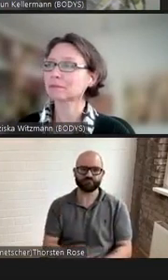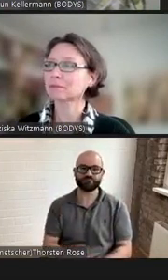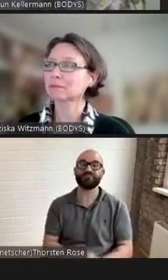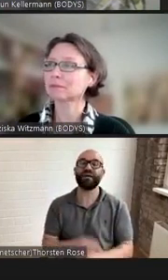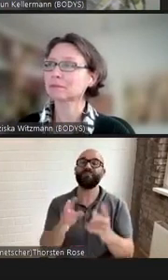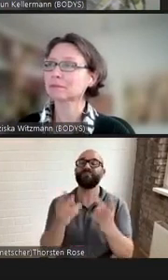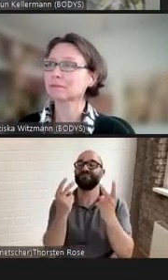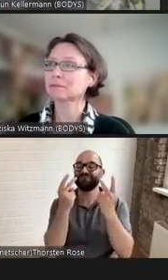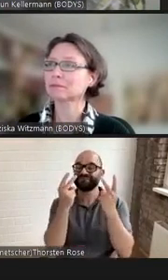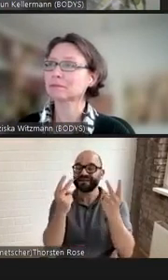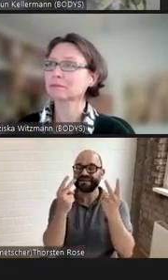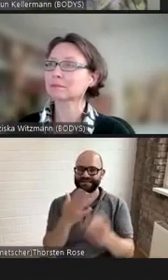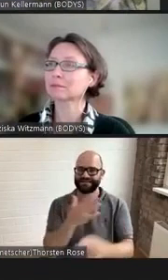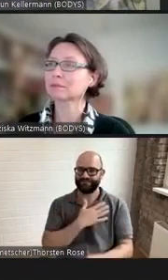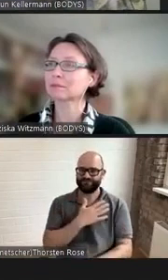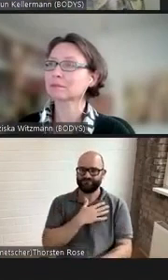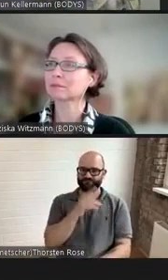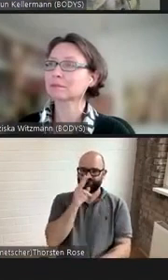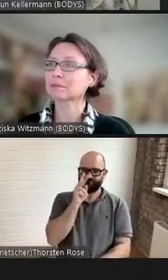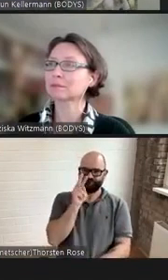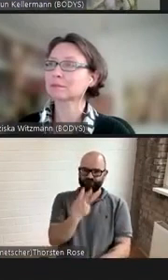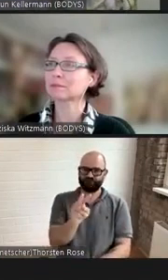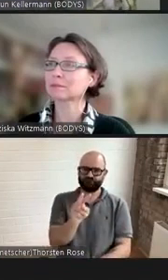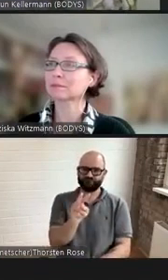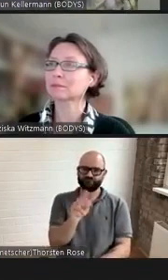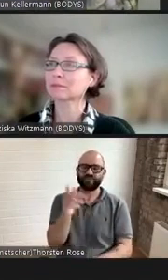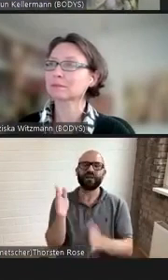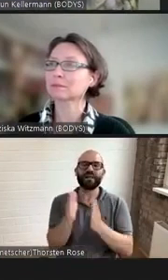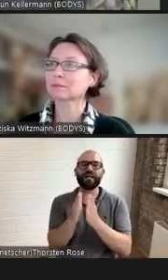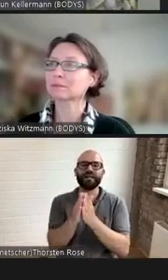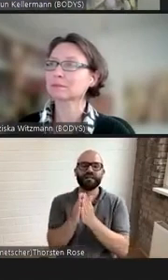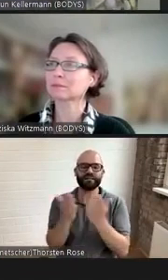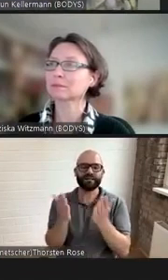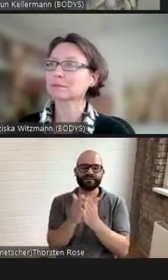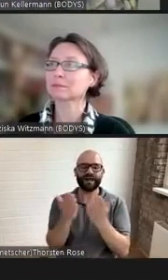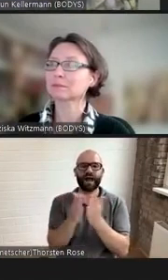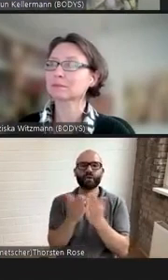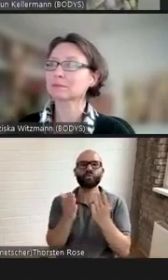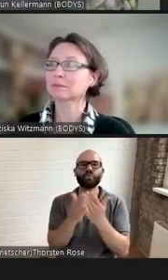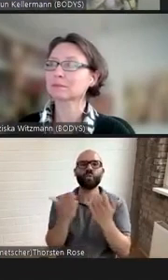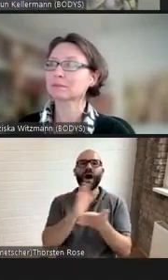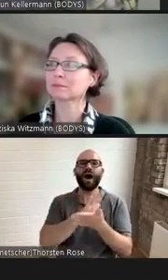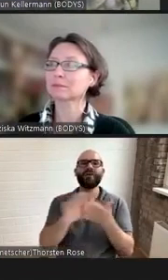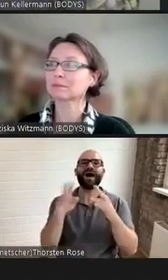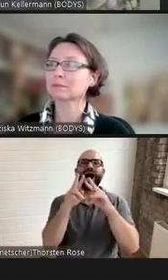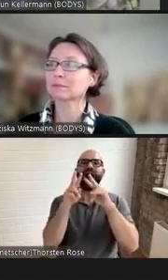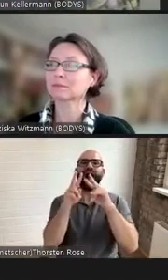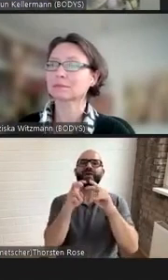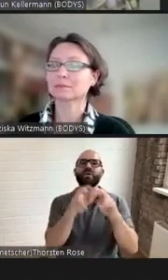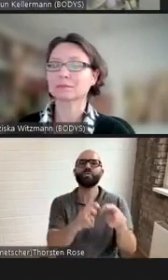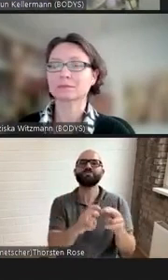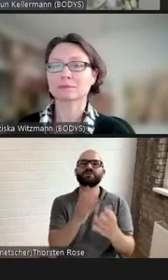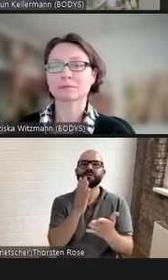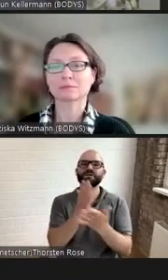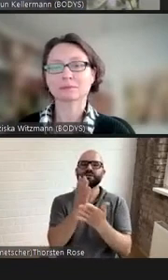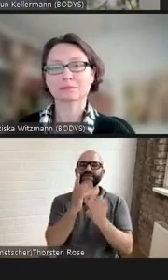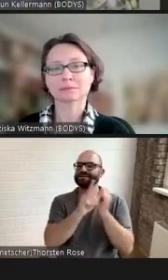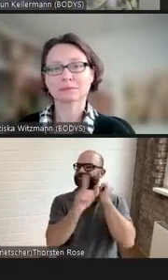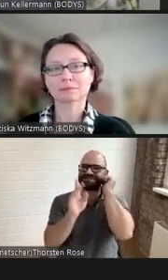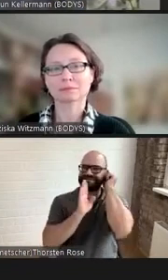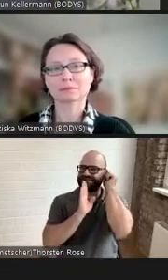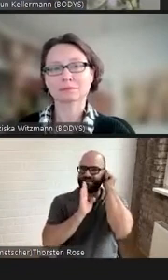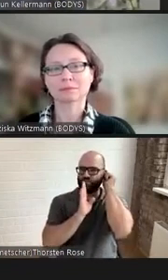bleiben die Literatur nur zu analysieren in indem wir uns